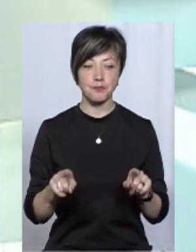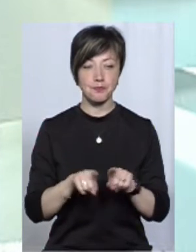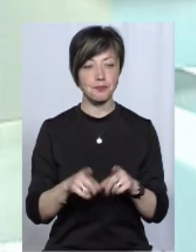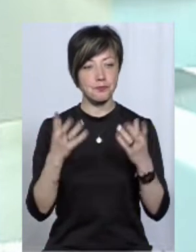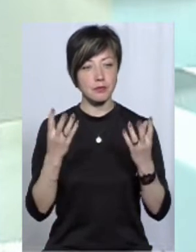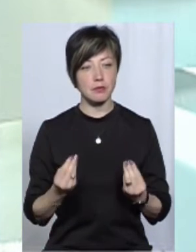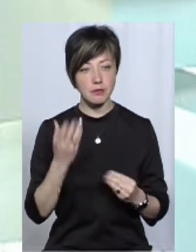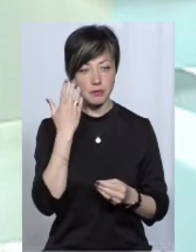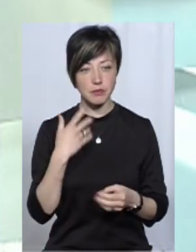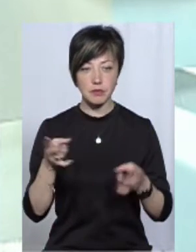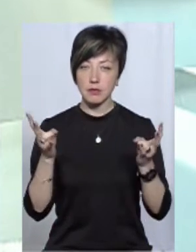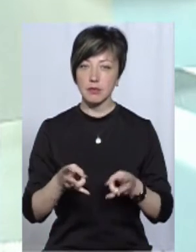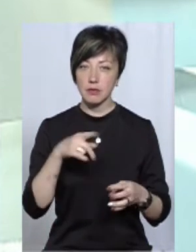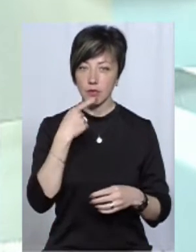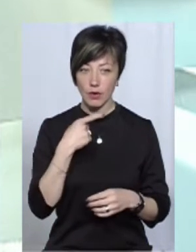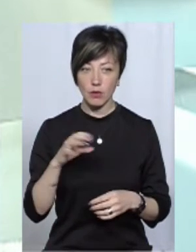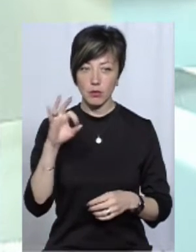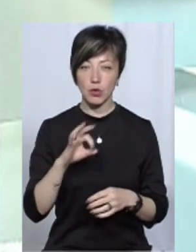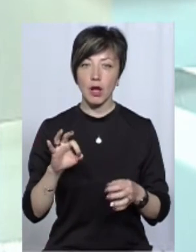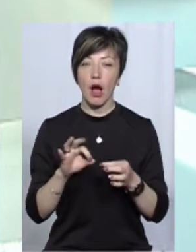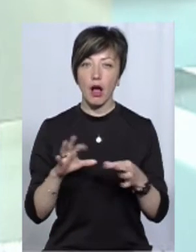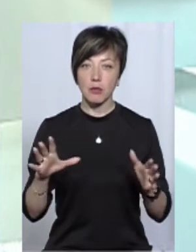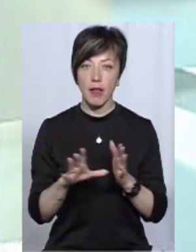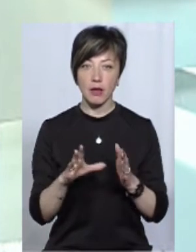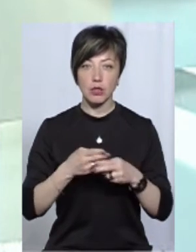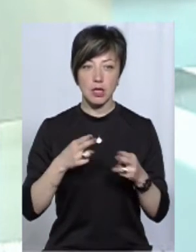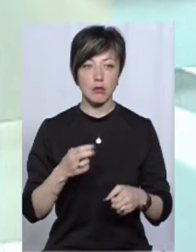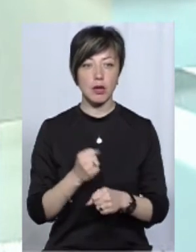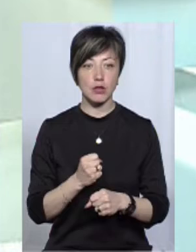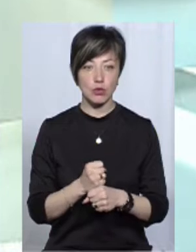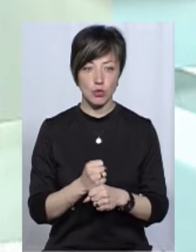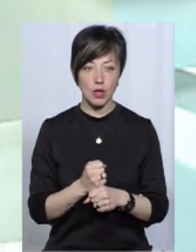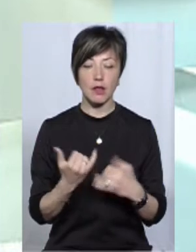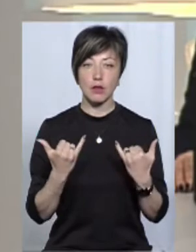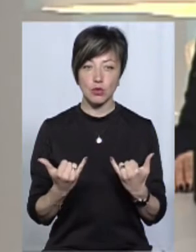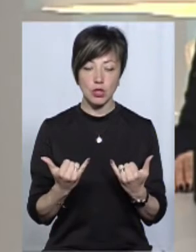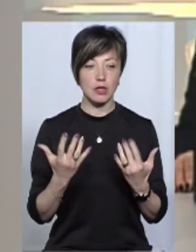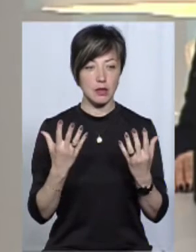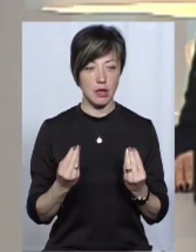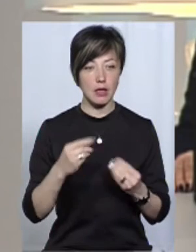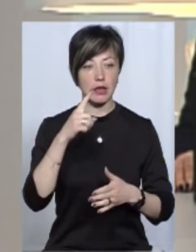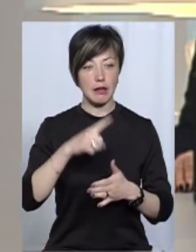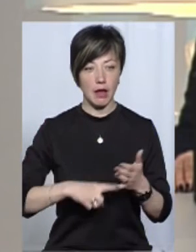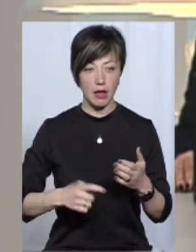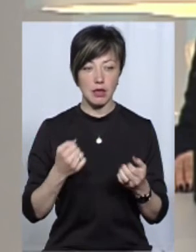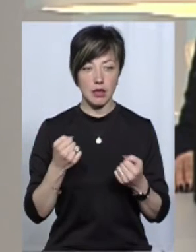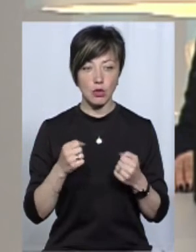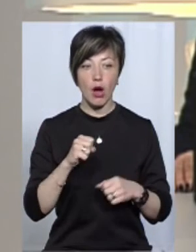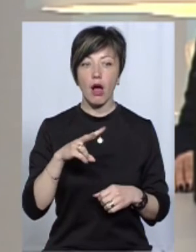такий день, коли треба говорити про те, що атомна електростанція працює на сьогоднішній момент надійно,